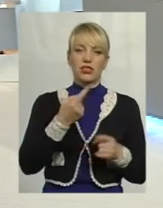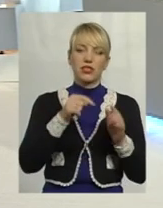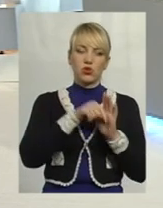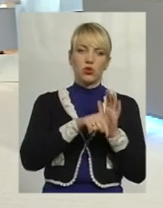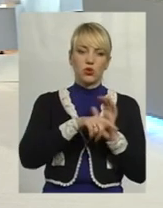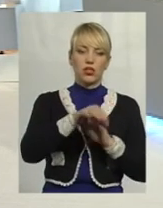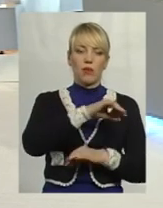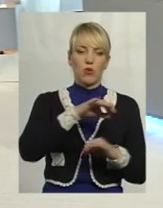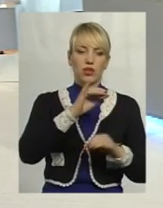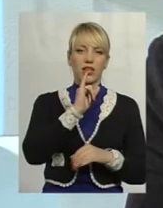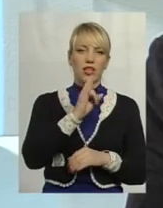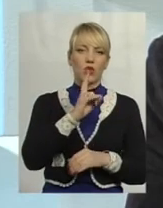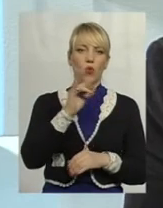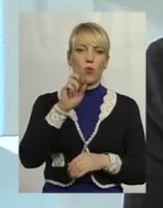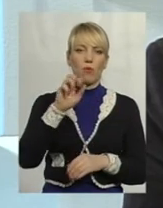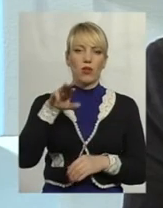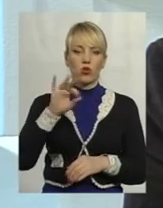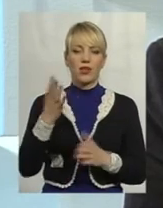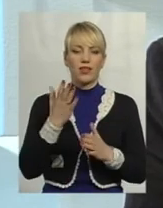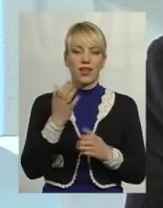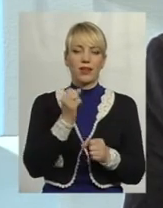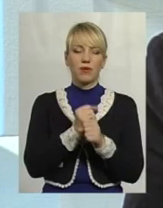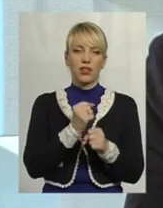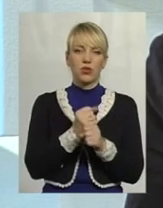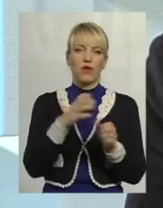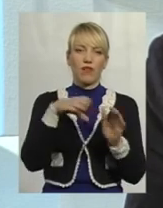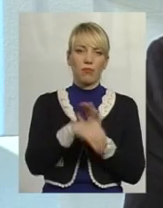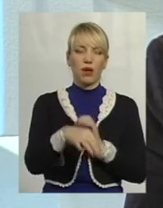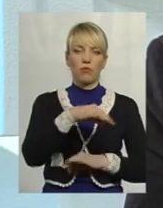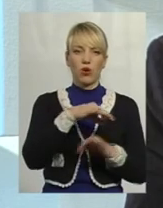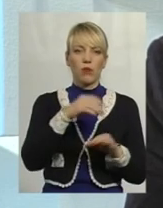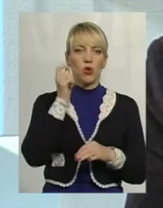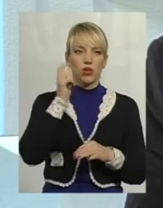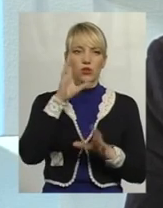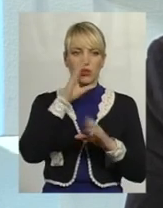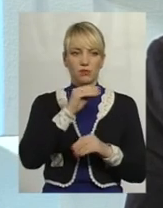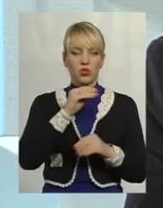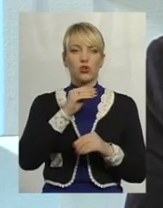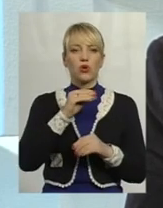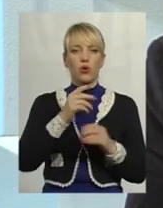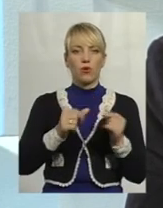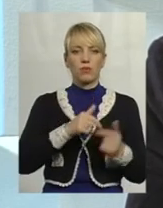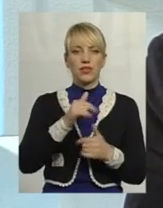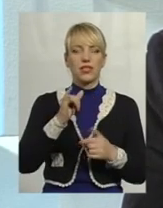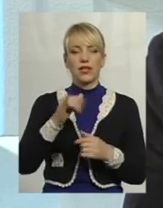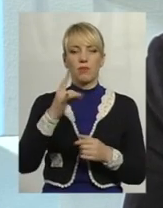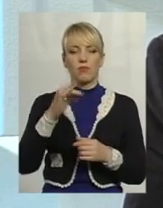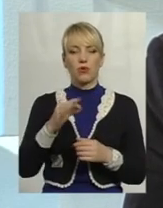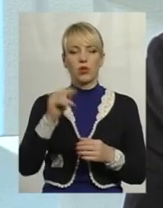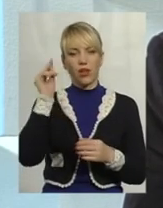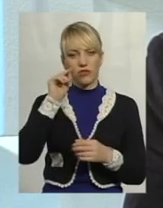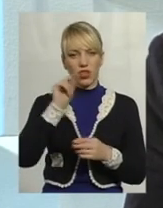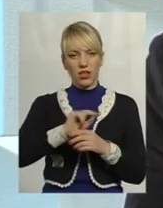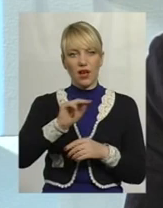функціонує в рамках програми «Країна успішного бізнесу», і друге, власне, про очне навчання в нашому регіоні. Що